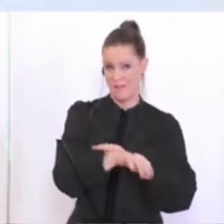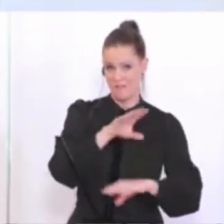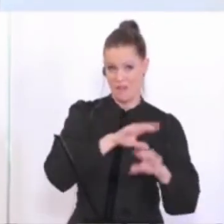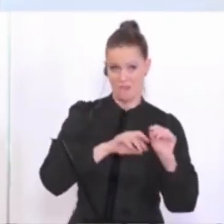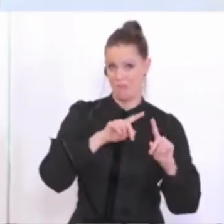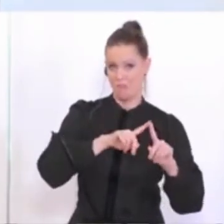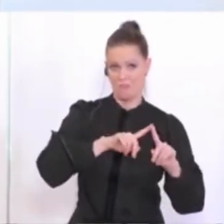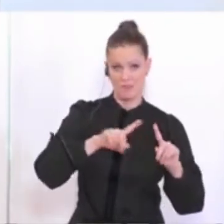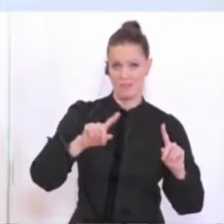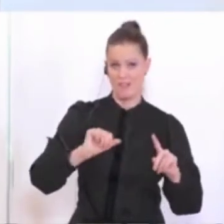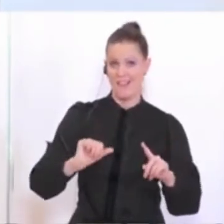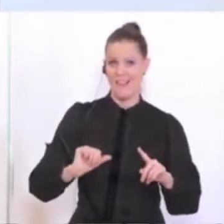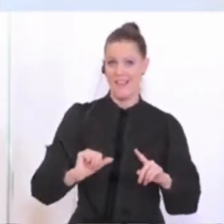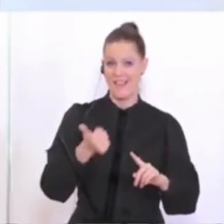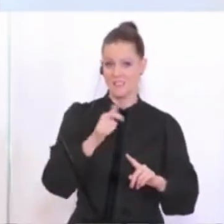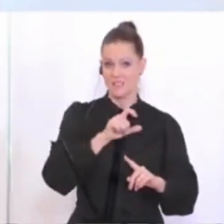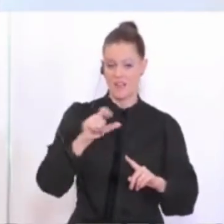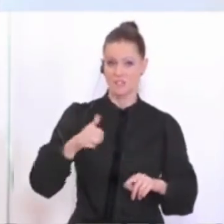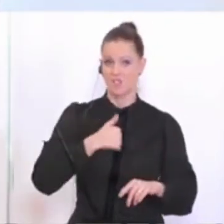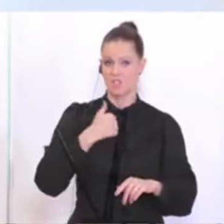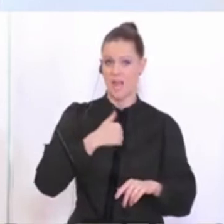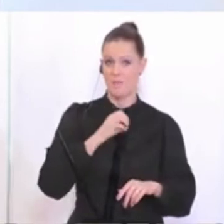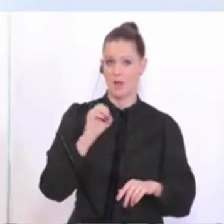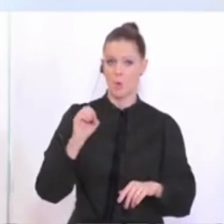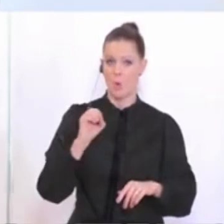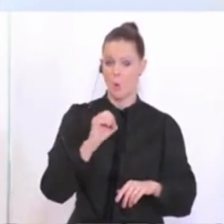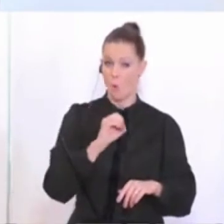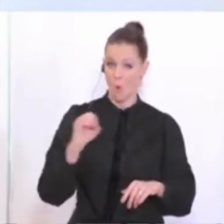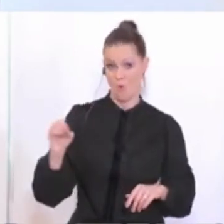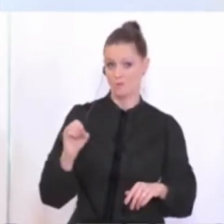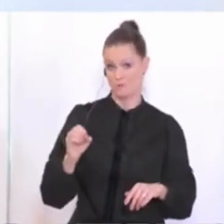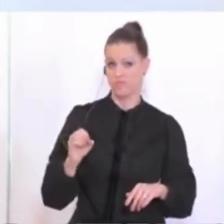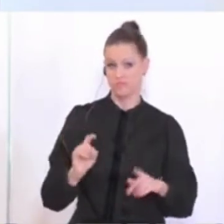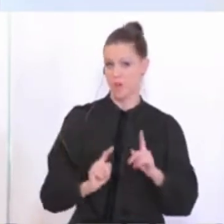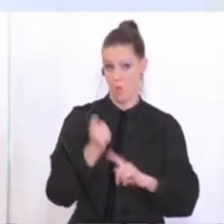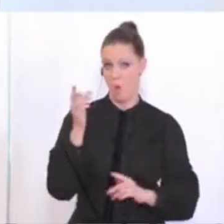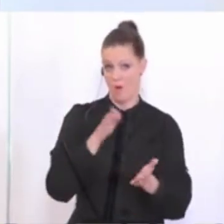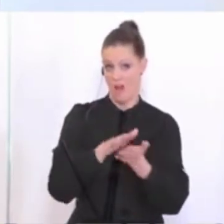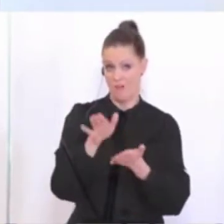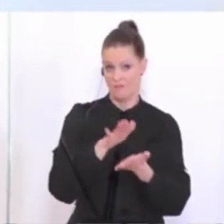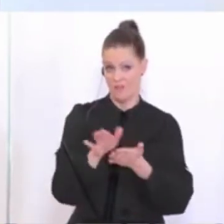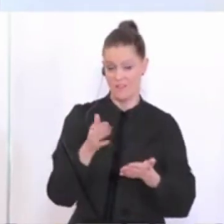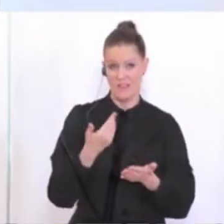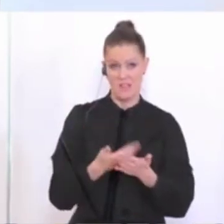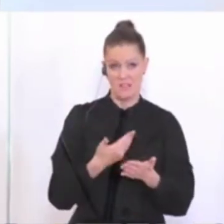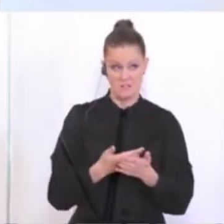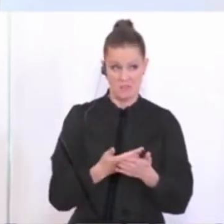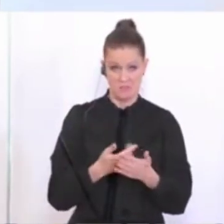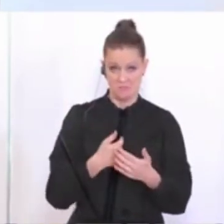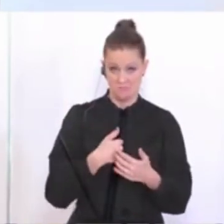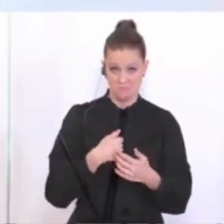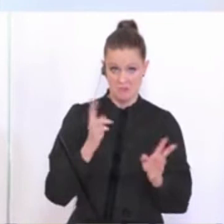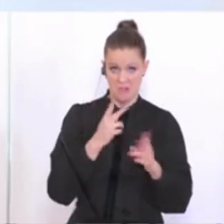wenn Sie so wollen, Steiermark-Ost bei mir zuhause hinunter, doch sehr, sehr aufwendig, so dass man im Moment die Fantasie fällt, wie das zu